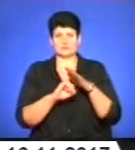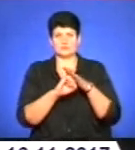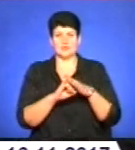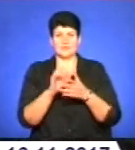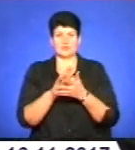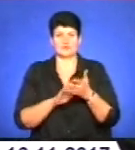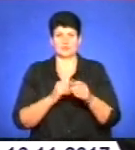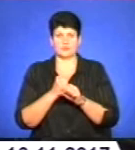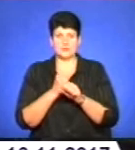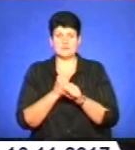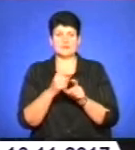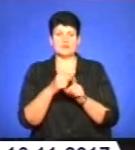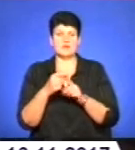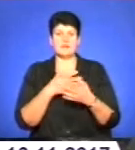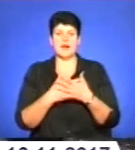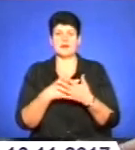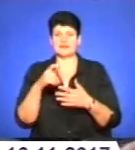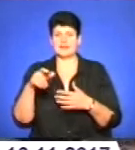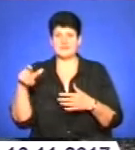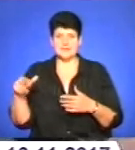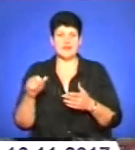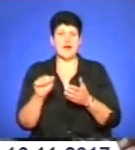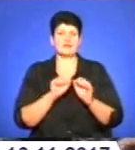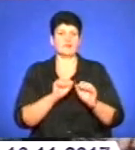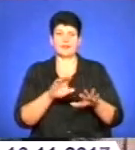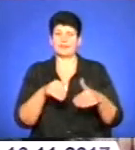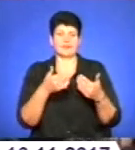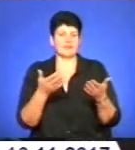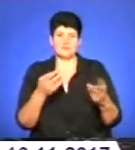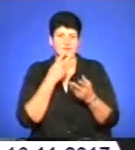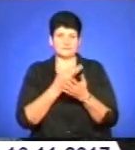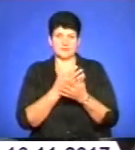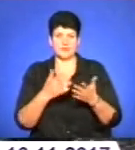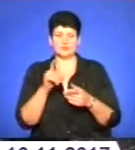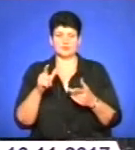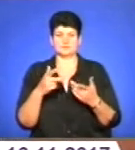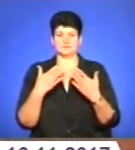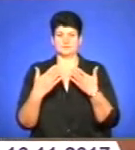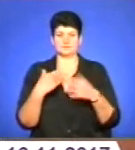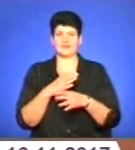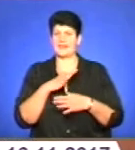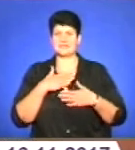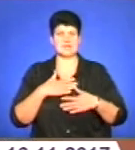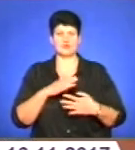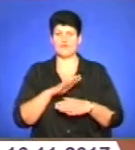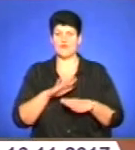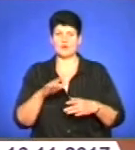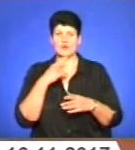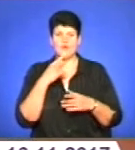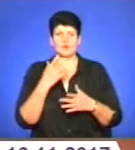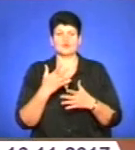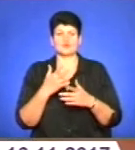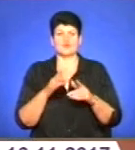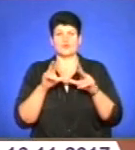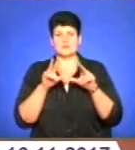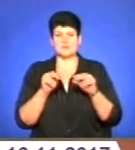робіт. Проте, за словами активістів, адвокат так і не надав їх. Мешканці переговорами не задоволені. Кажуть, гарантій, що будівництво припинять,